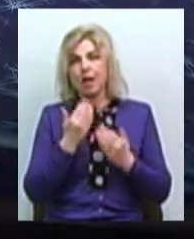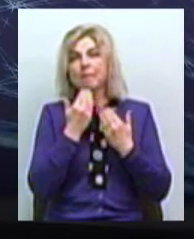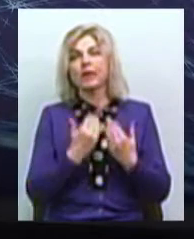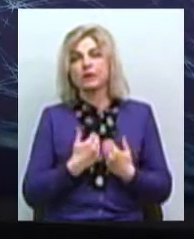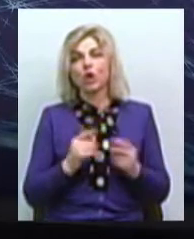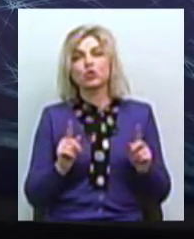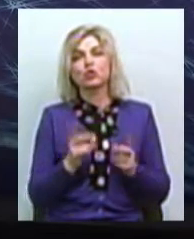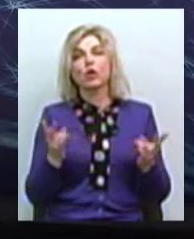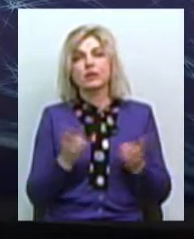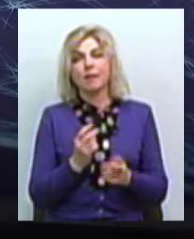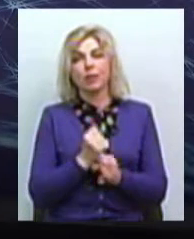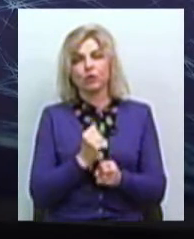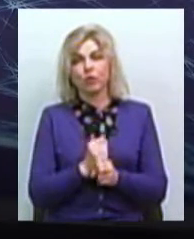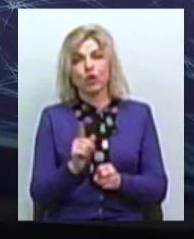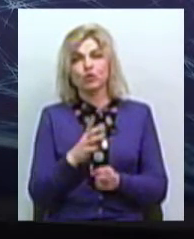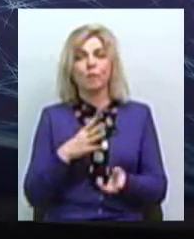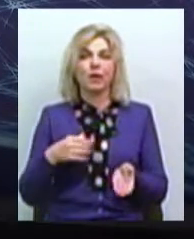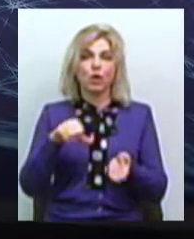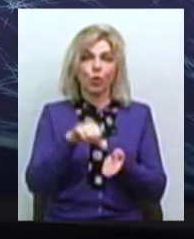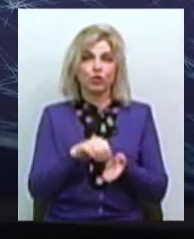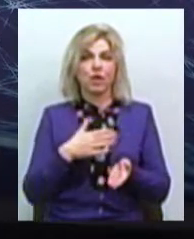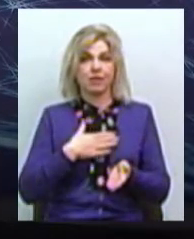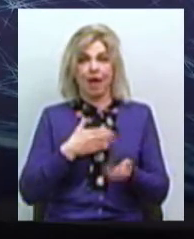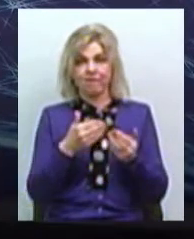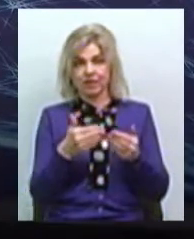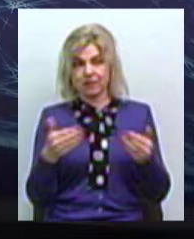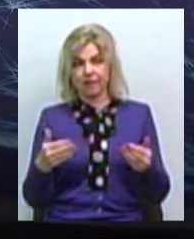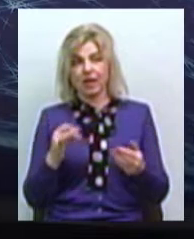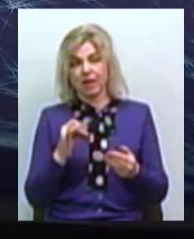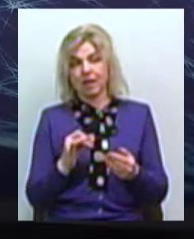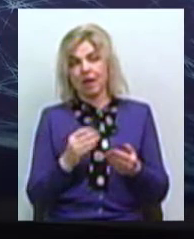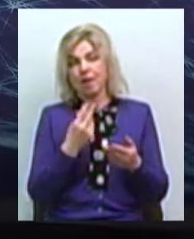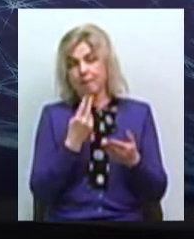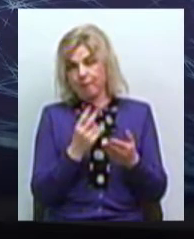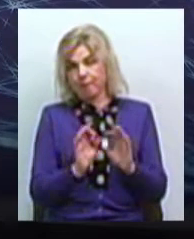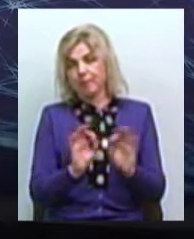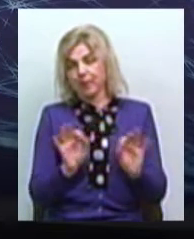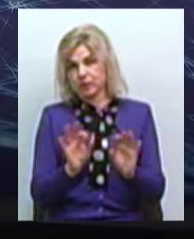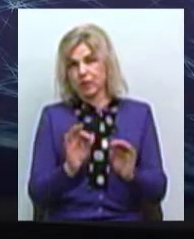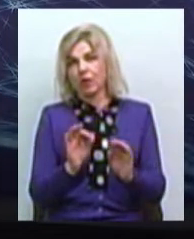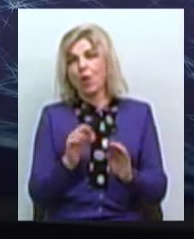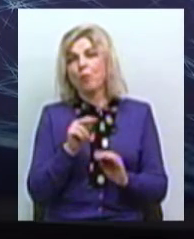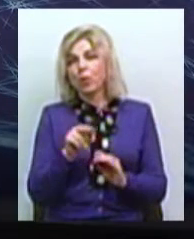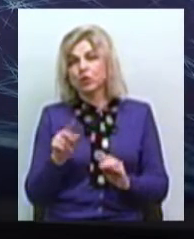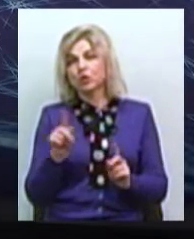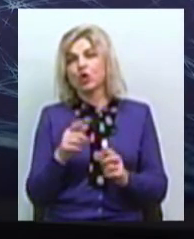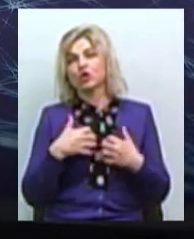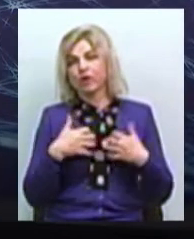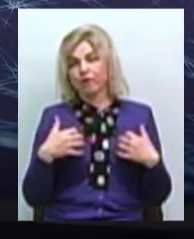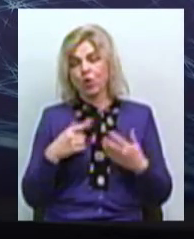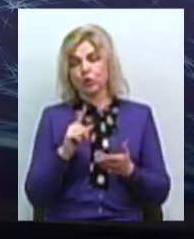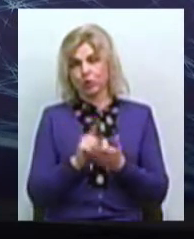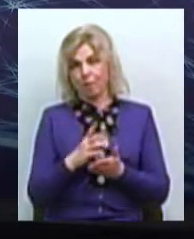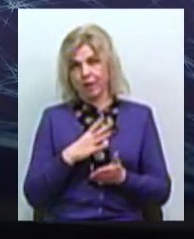саме необхідно зробити, щоб можна було прийняти участь на нашій виставці. І ми просто зазначили там такі незначні моменти, пункти, що тваринка має бути, звичайно,